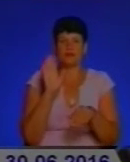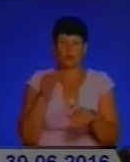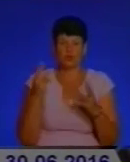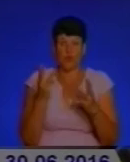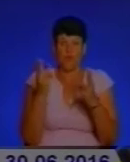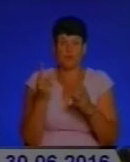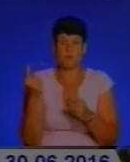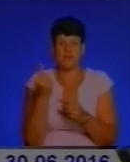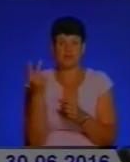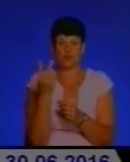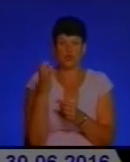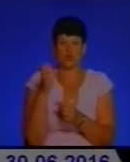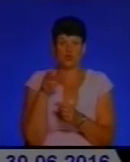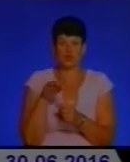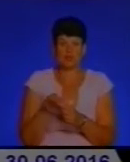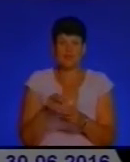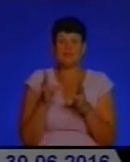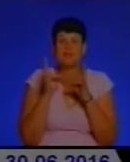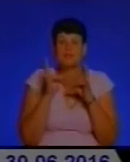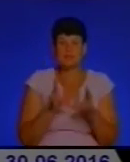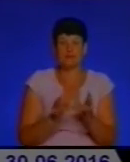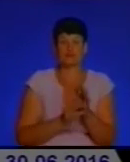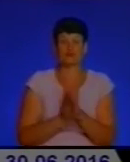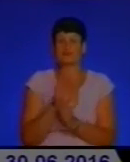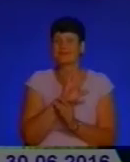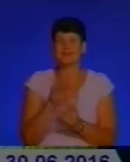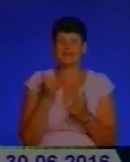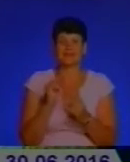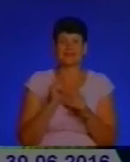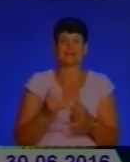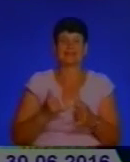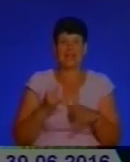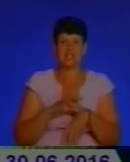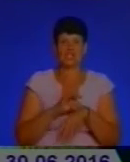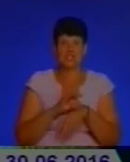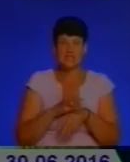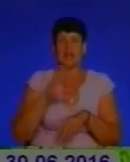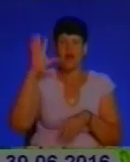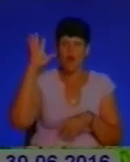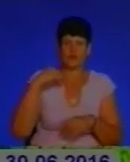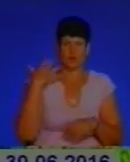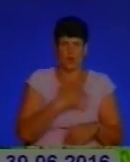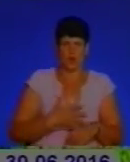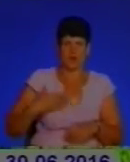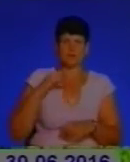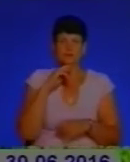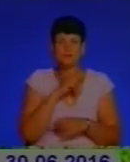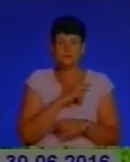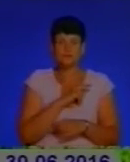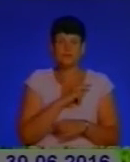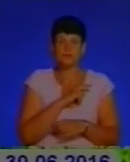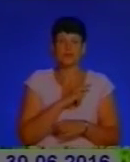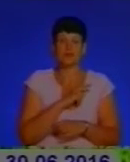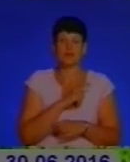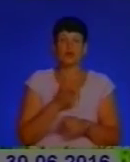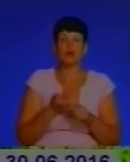першого-другого ступеня. Небезпечна рослина не лише для шкіри, але й для всього організму людини. Токсичний, власне, сік